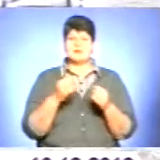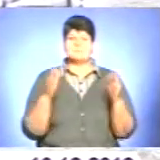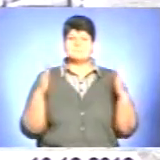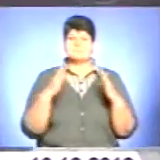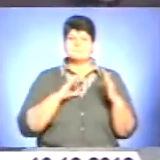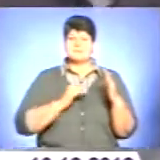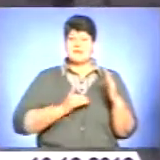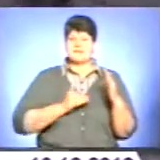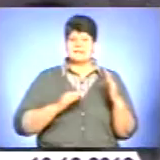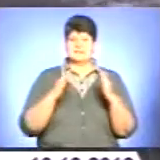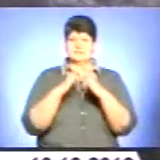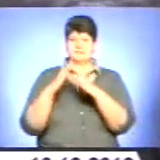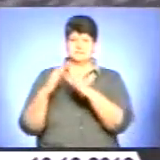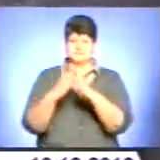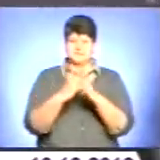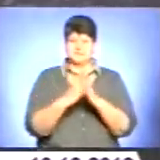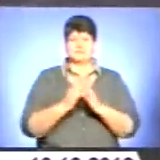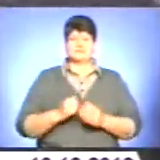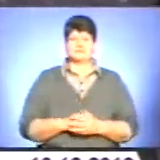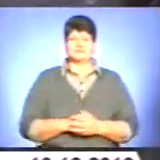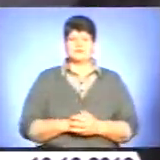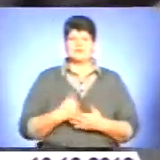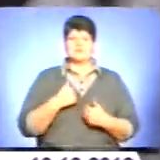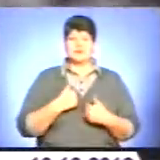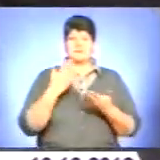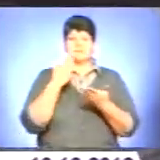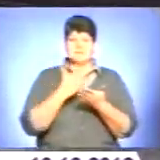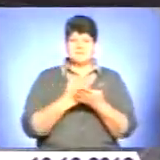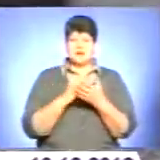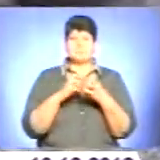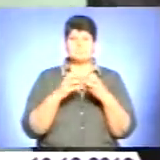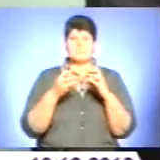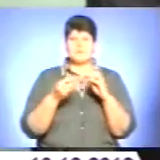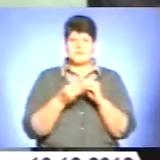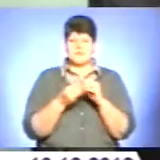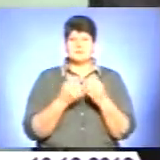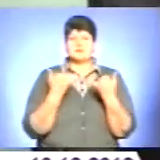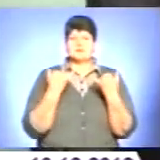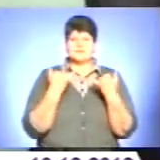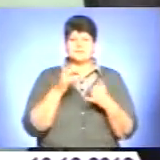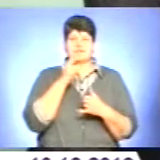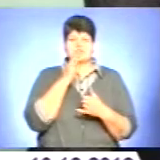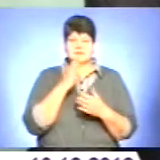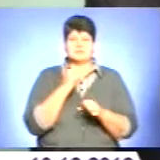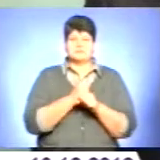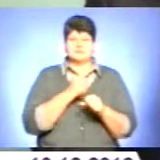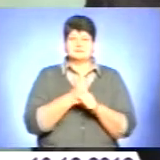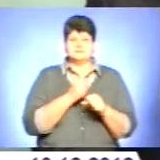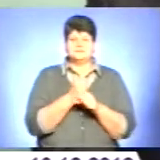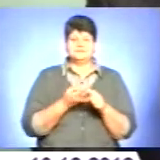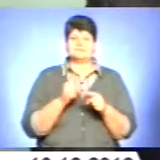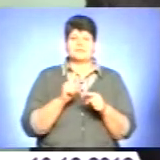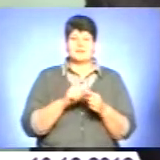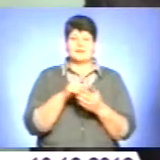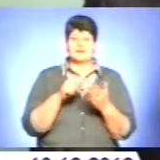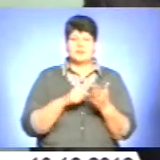вологість, яка спричиняє утворення ожеледиці. Ми маємо деякі тут проблеми, на даний час працюємо над цим. Наприклад,